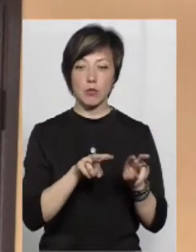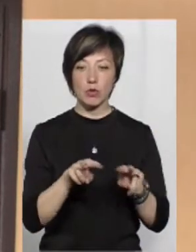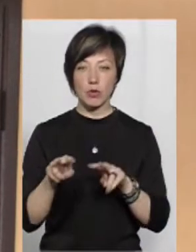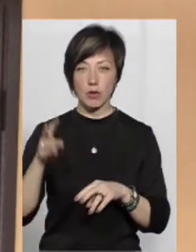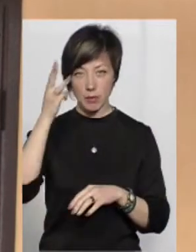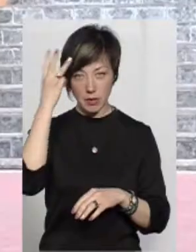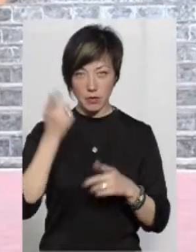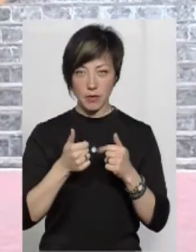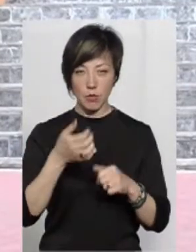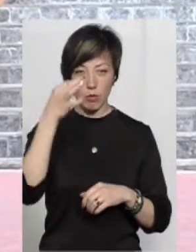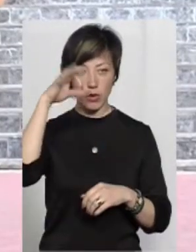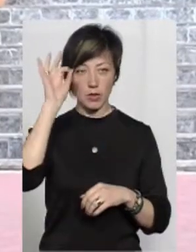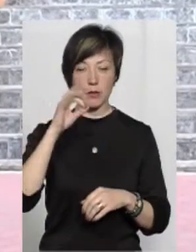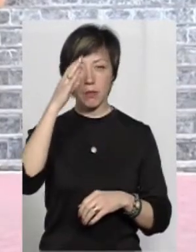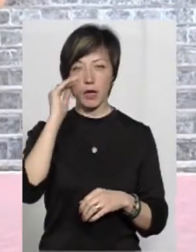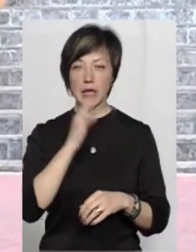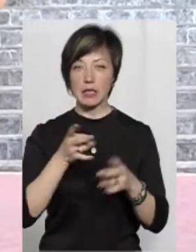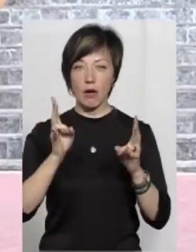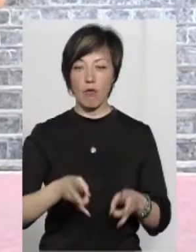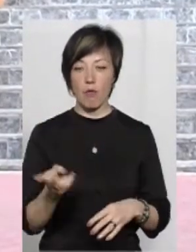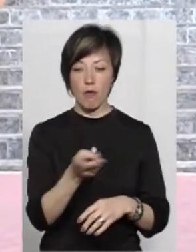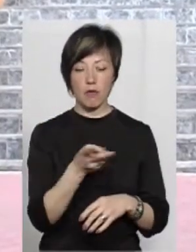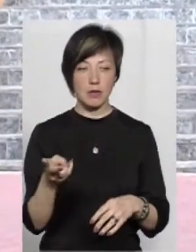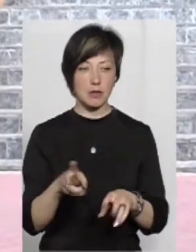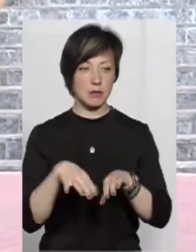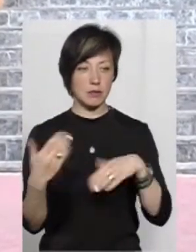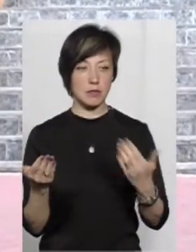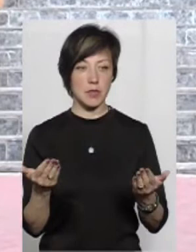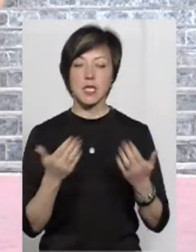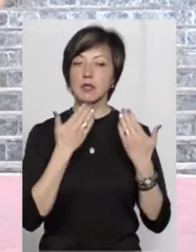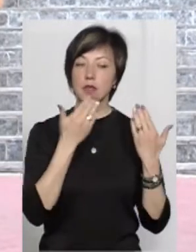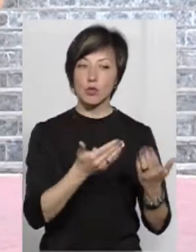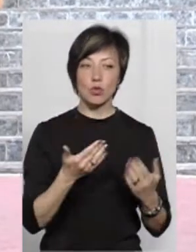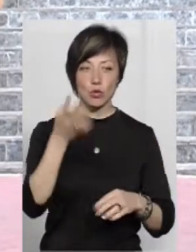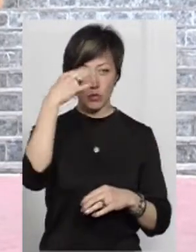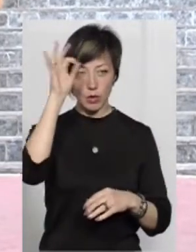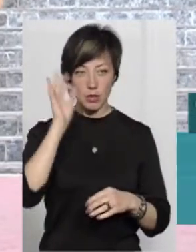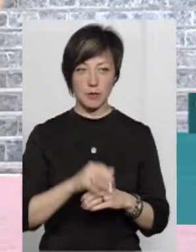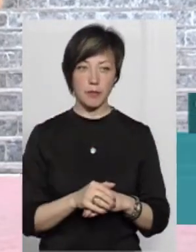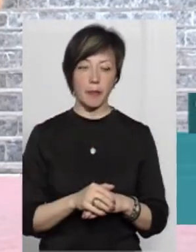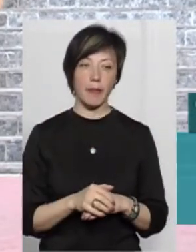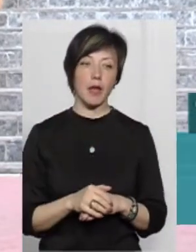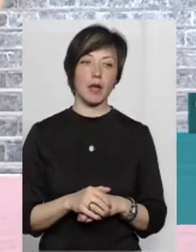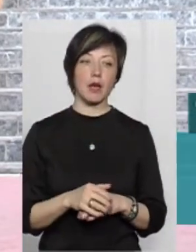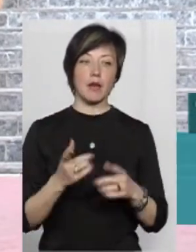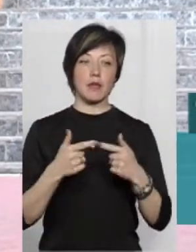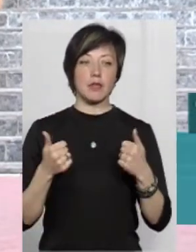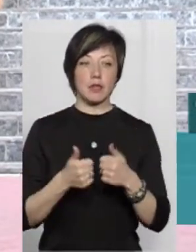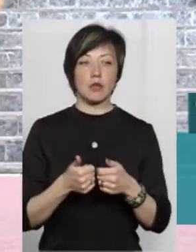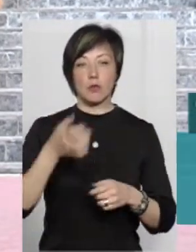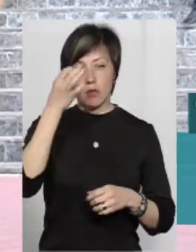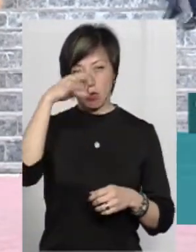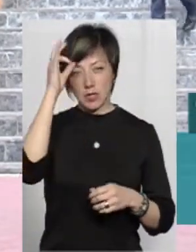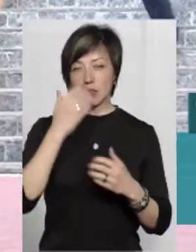відділу поліції Людмила Берестовська, та батьки травмованих, так само, як і батько однокласника, звернулись до поліції. До південно-західного відділу поліції